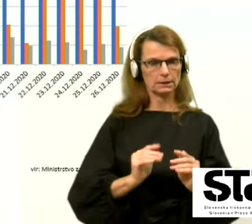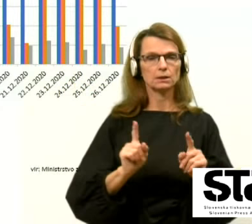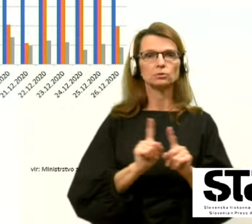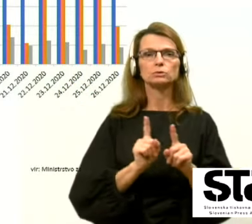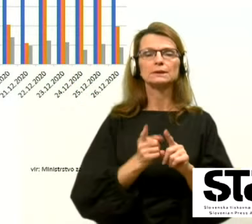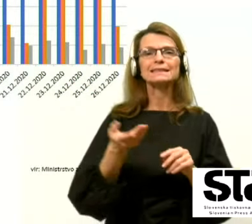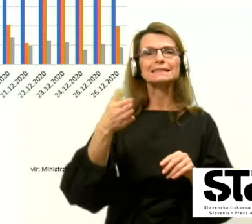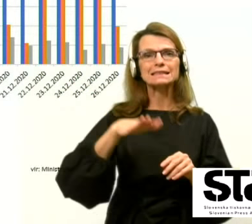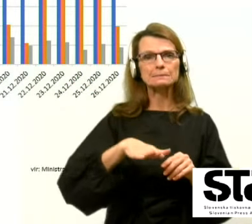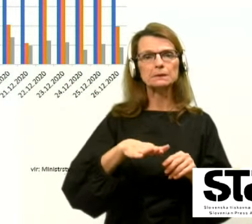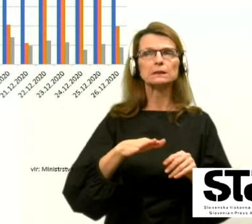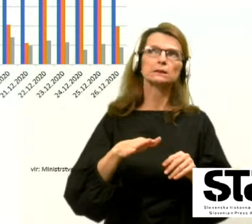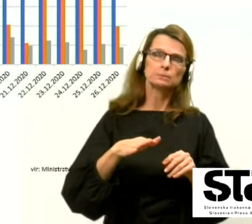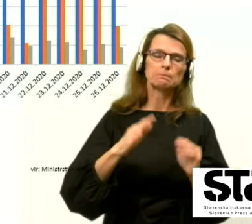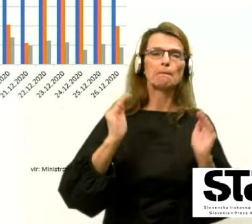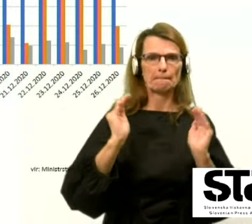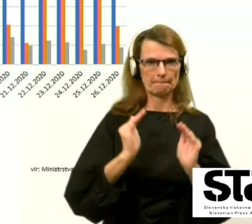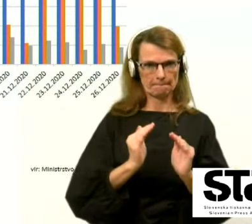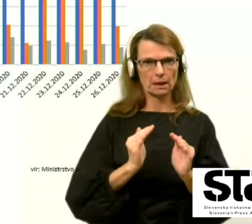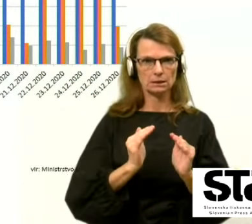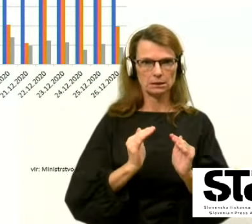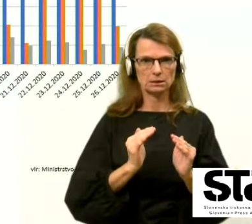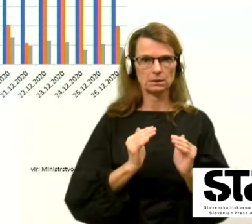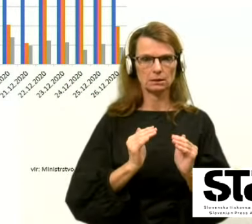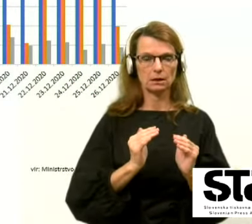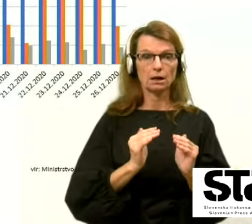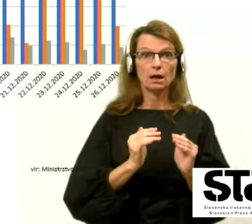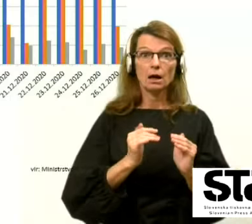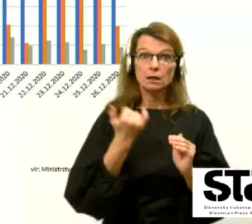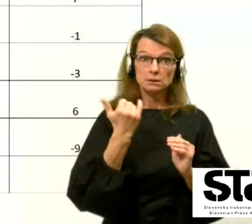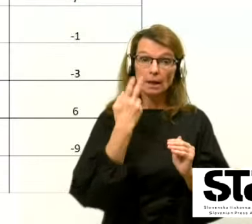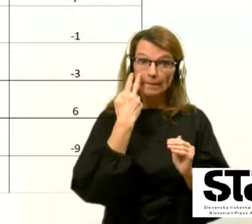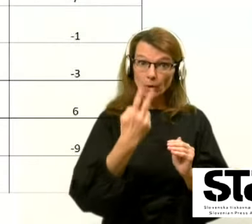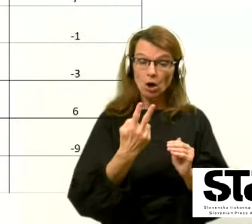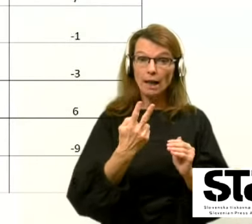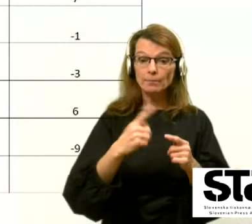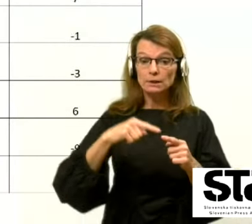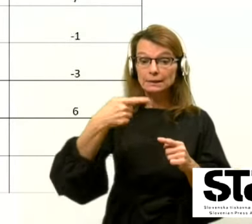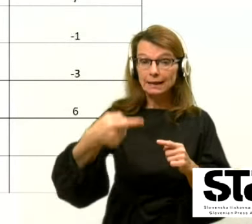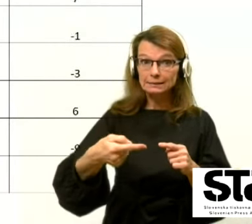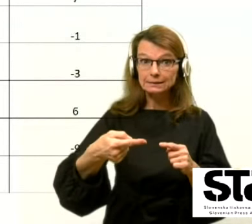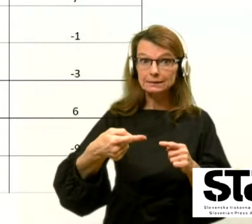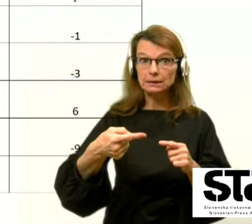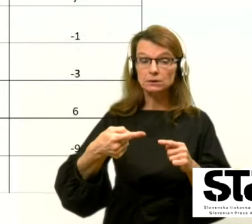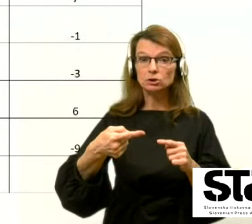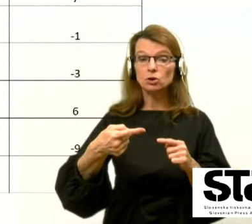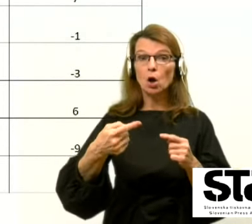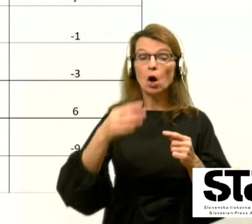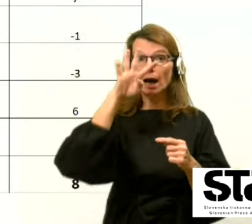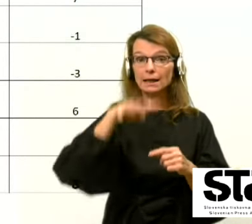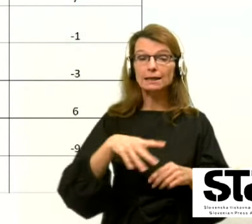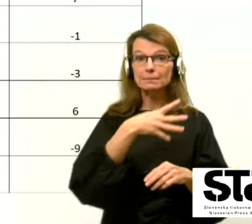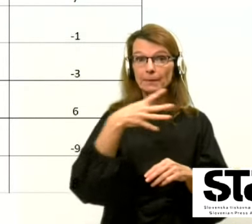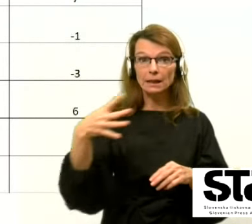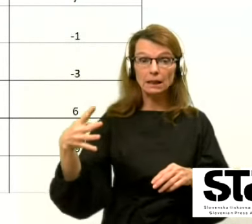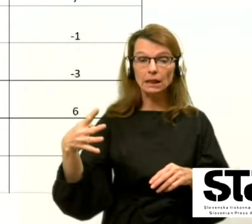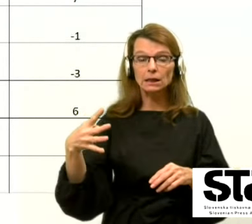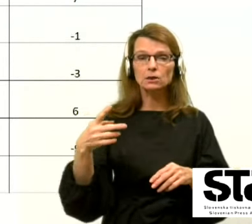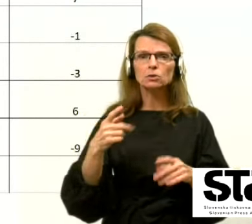smrti je nekaj manj. Če pogledamo naslednje razpredeljico,